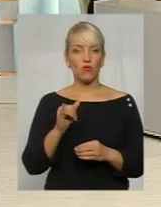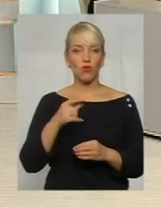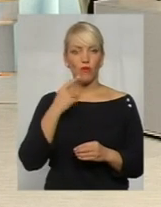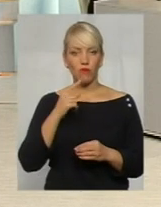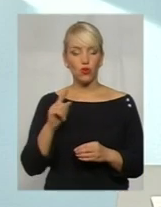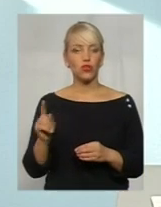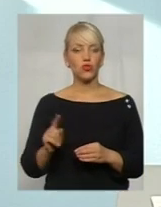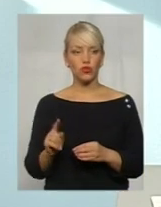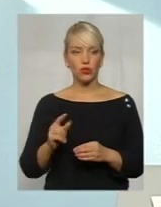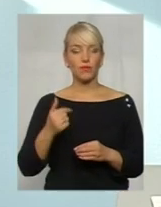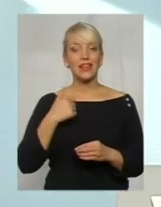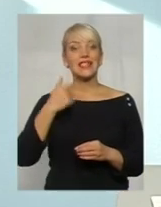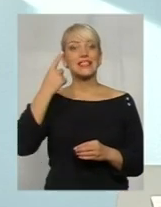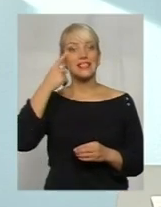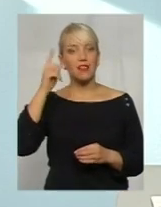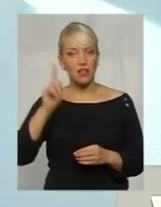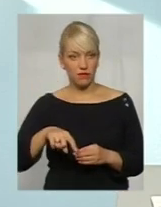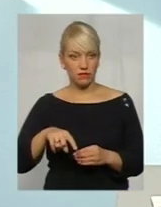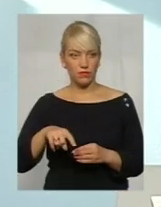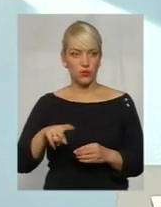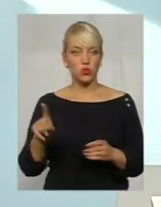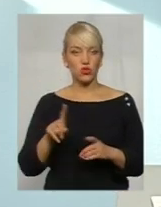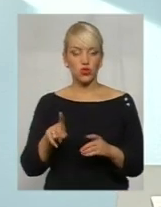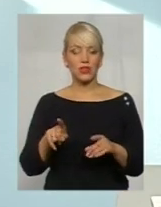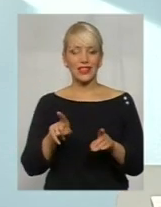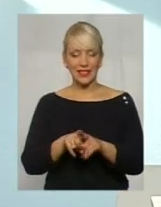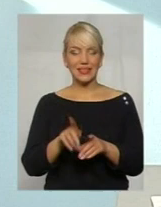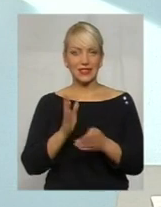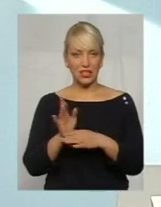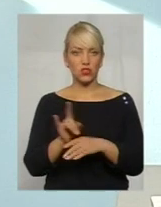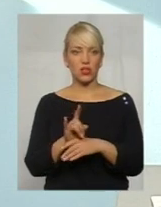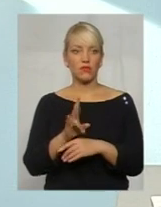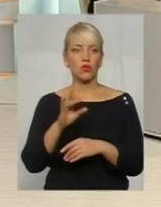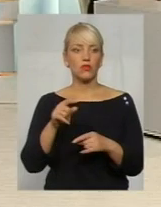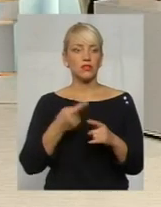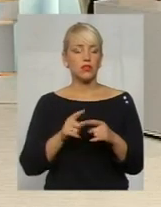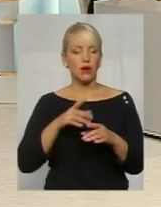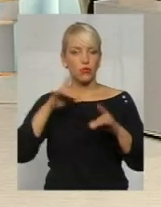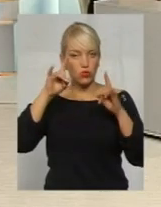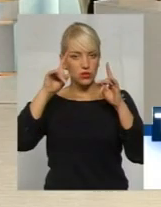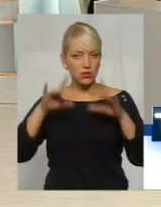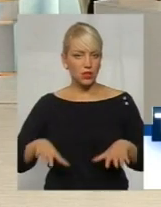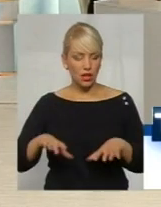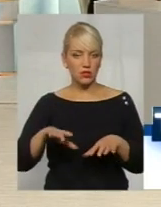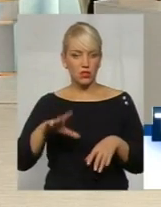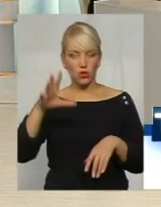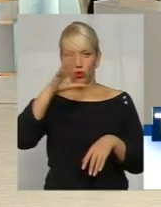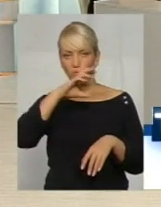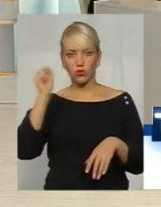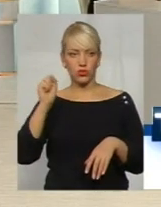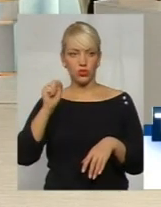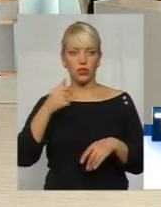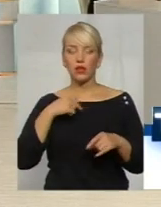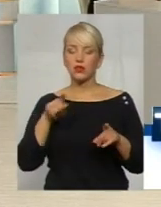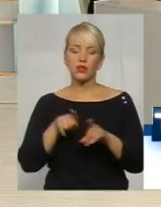знаєте, я знав, що такі витші храйства є, але це так було з ненацька вночі. Я так люблю